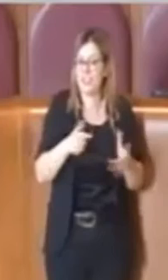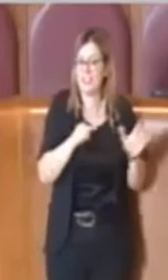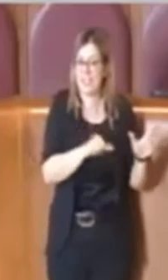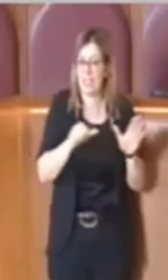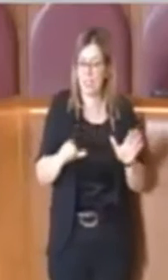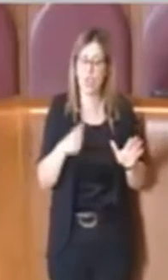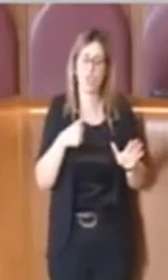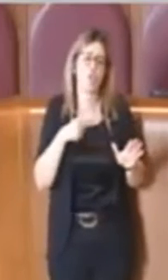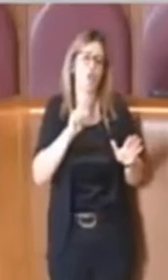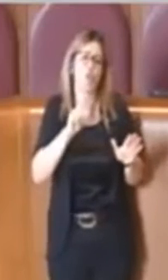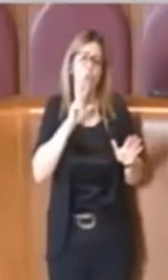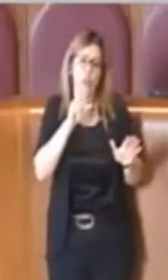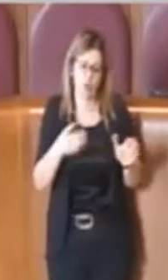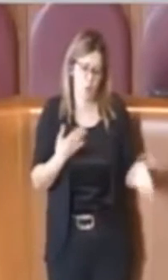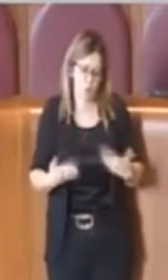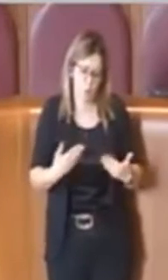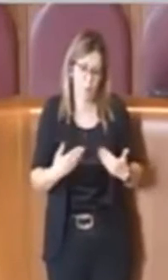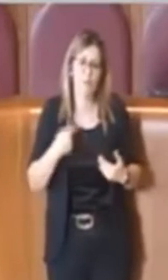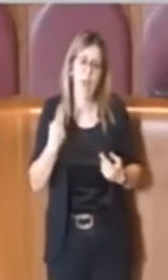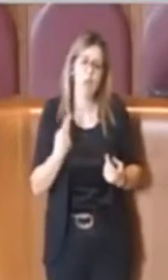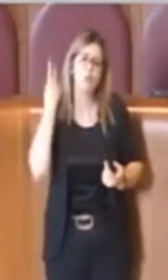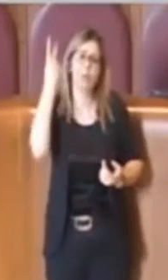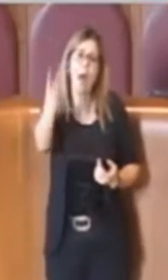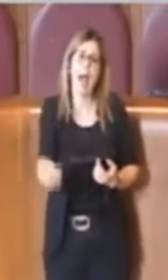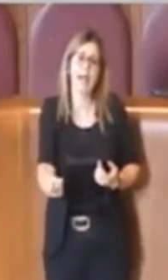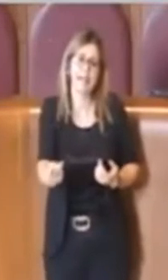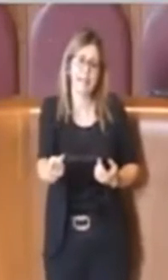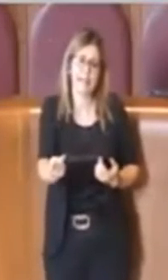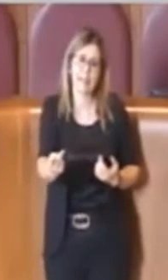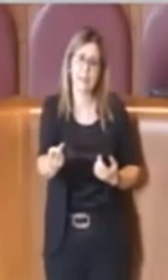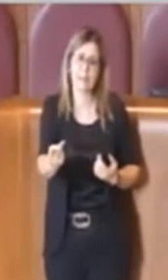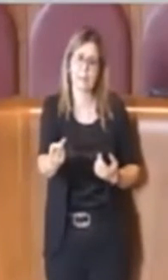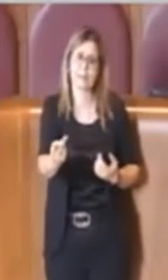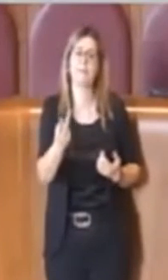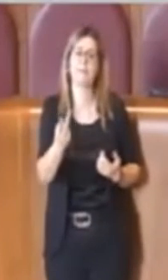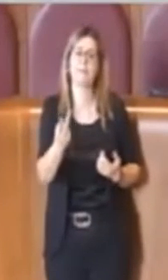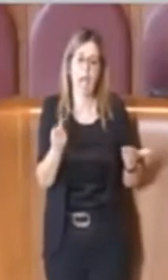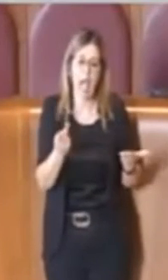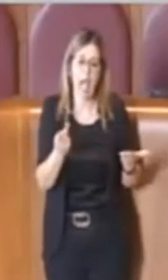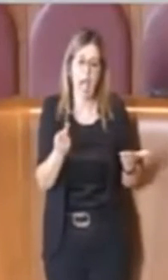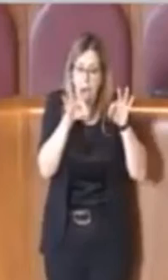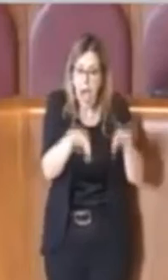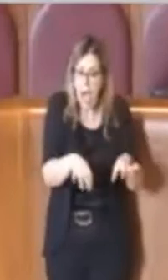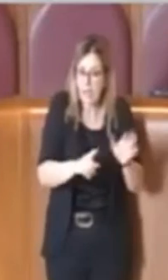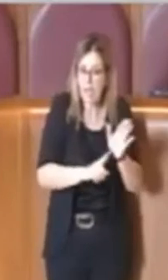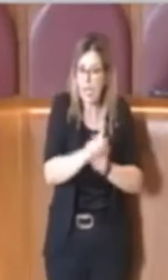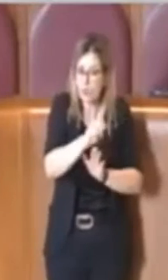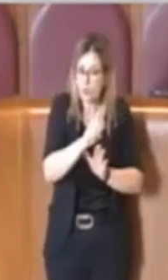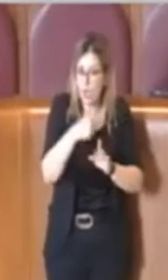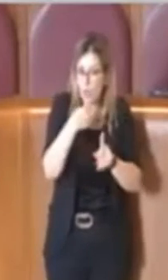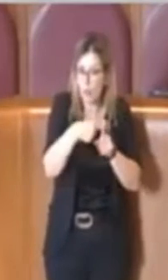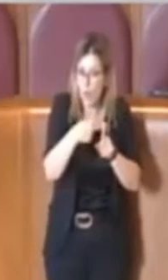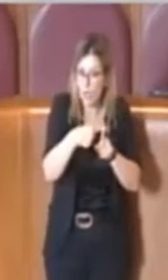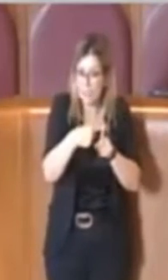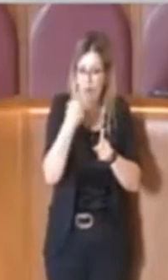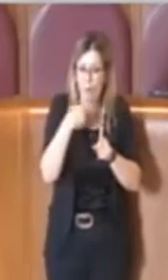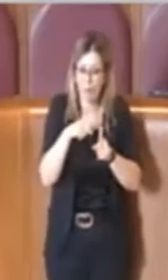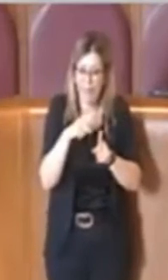subito, però se riusciamo fra due anni a raggiungere questo risultato io penso che